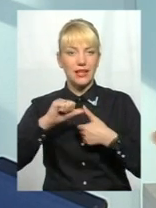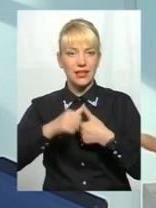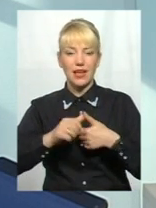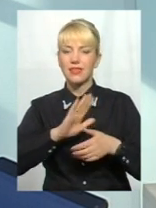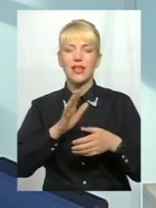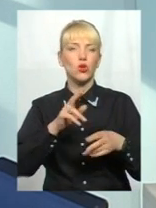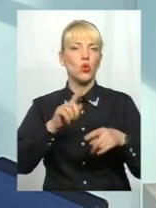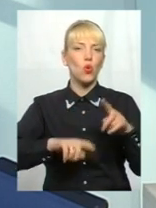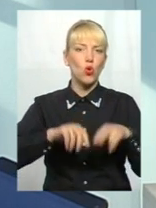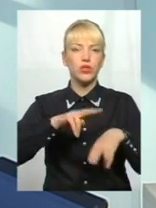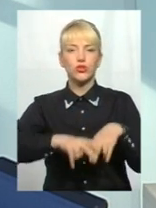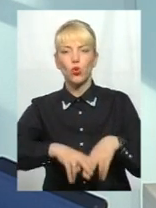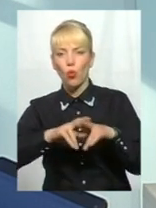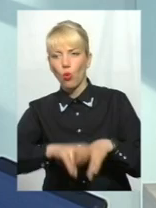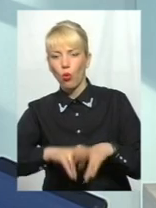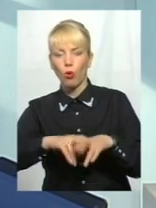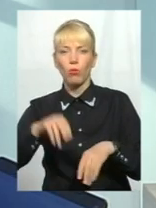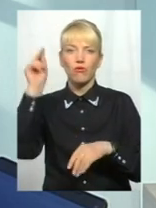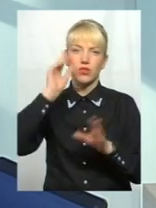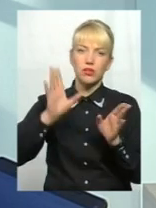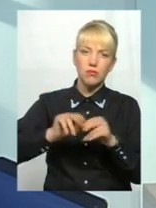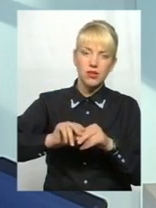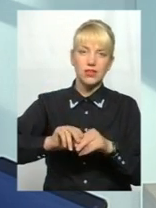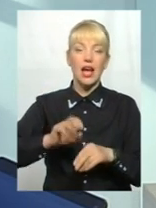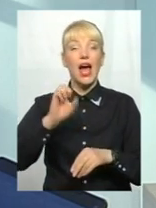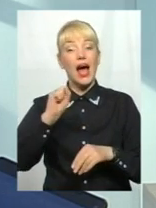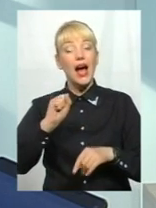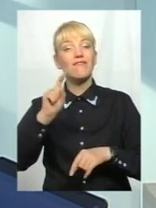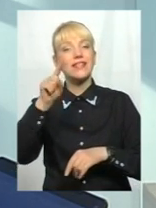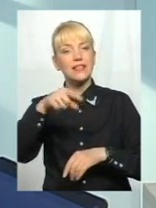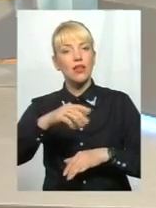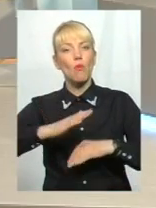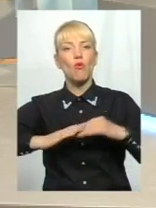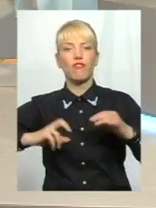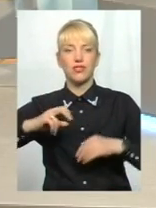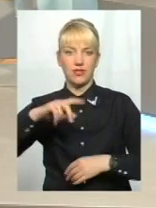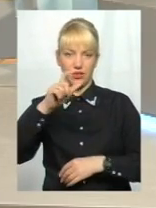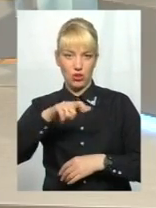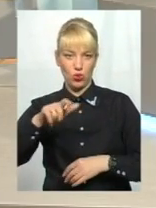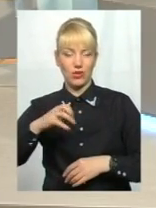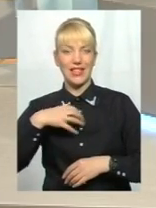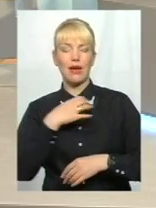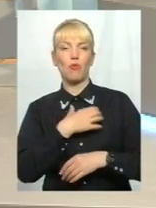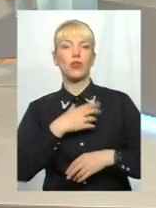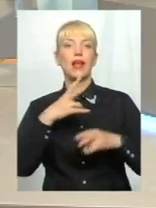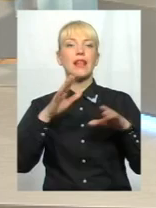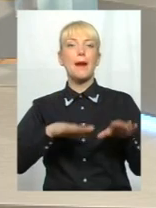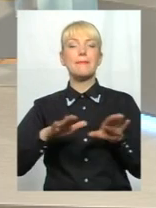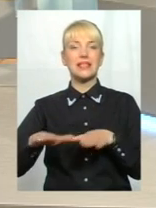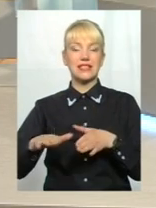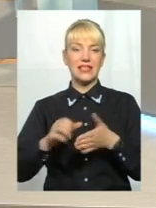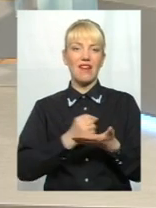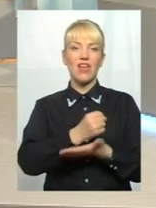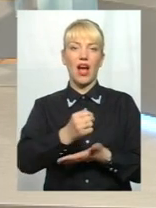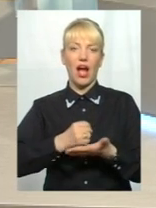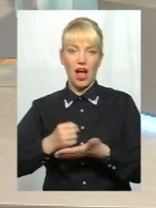не родичі, і не з однієї області, і не разом вчилися, а все-таки ті професійні люди. І пріоритет на місцеві кадри. Я був